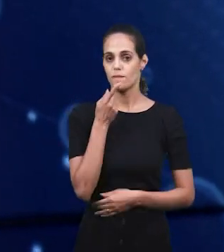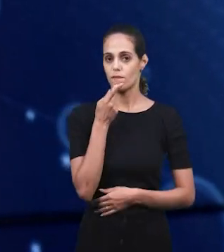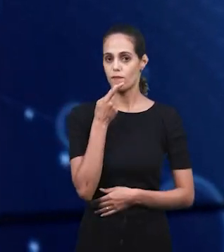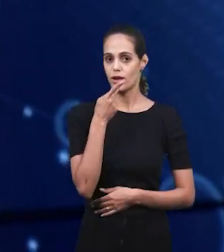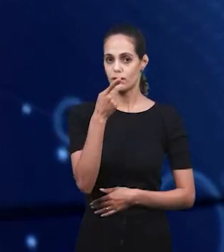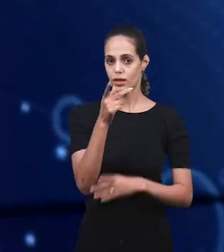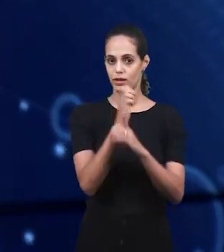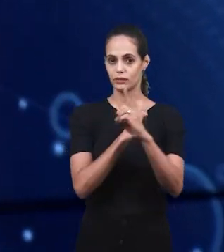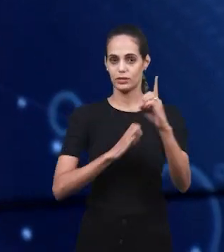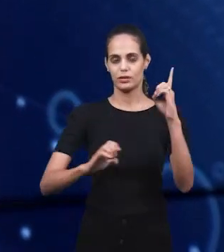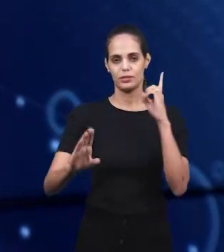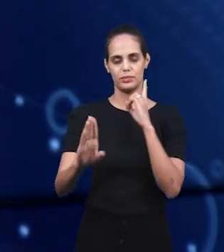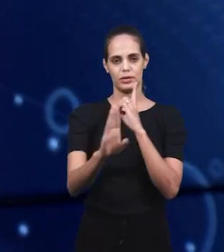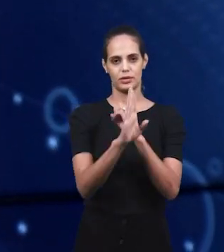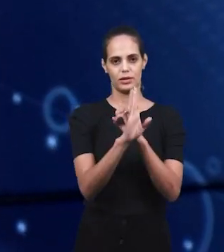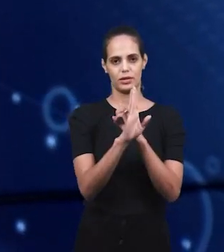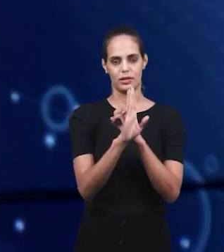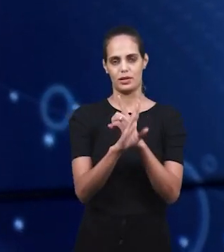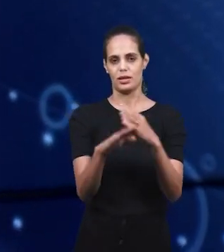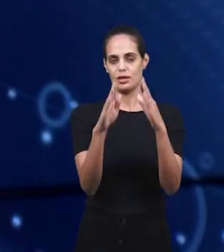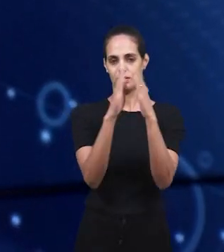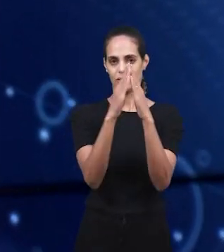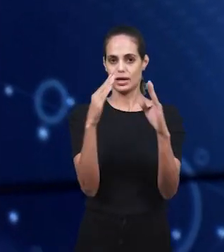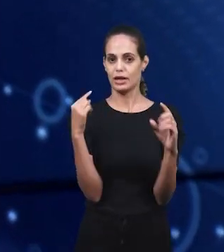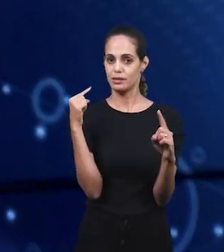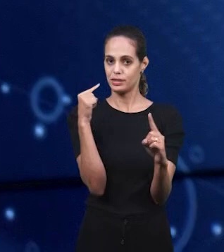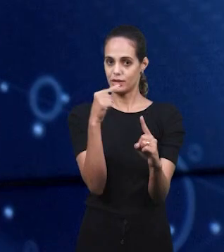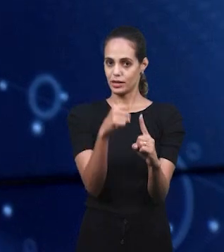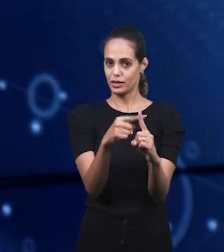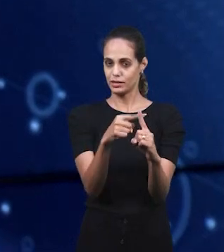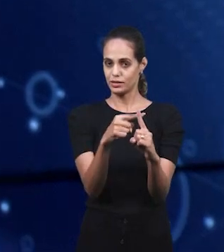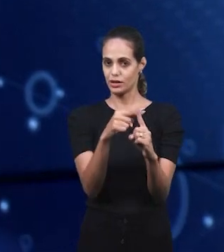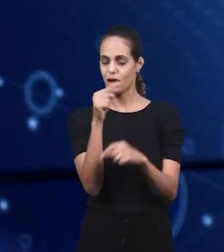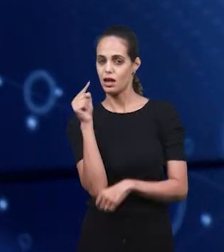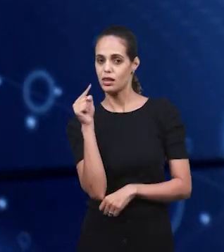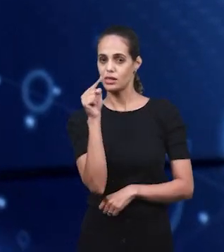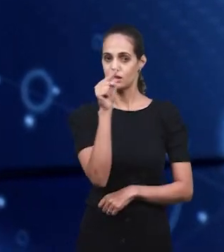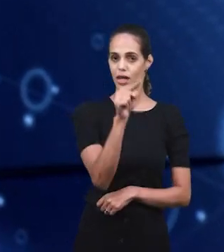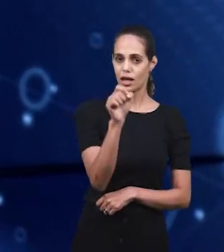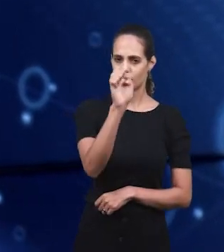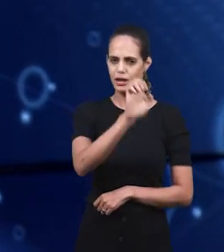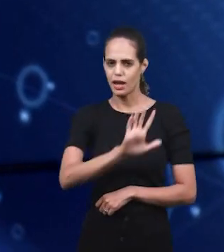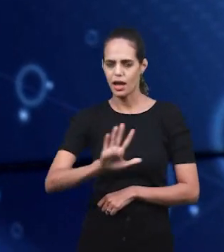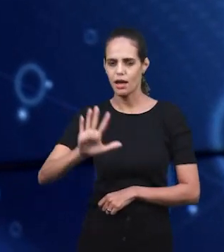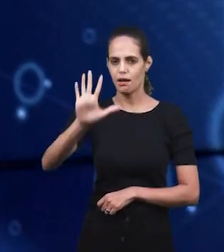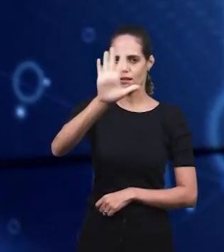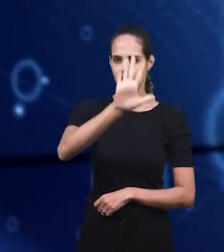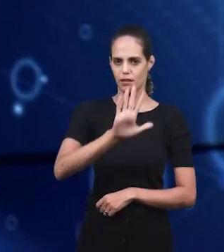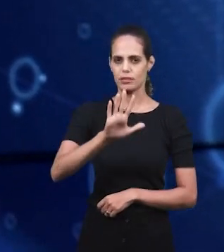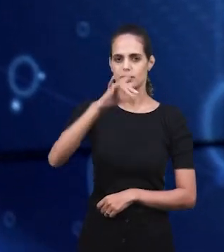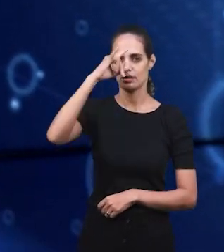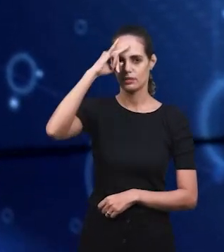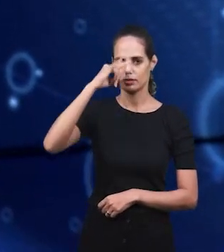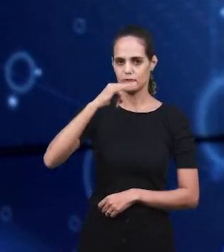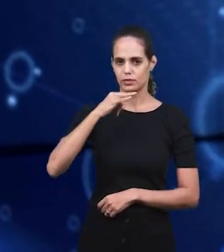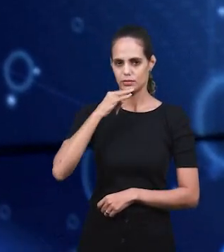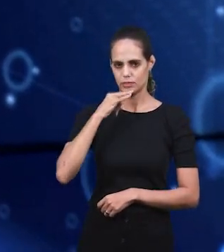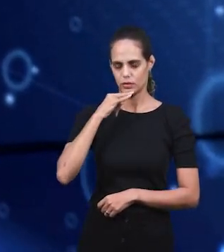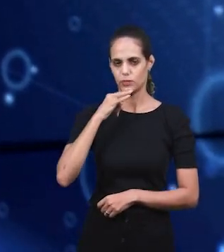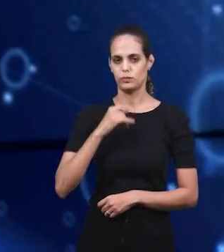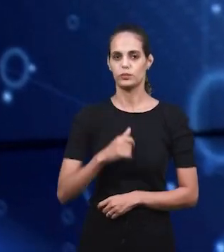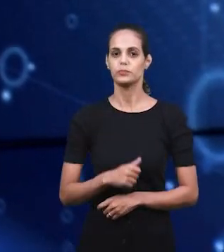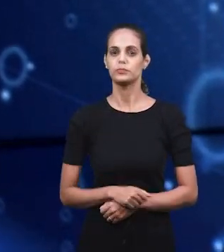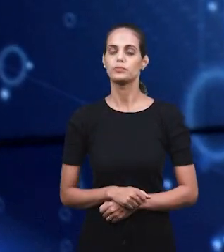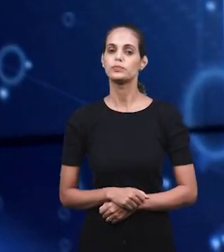отношении воскресной библейской школы из города Актау, который находится в Казахстане, чьим пастором является Андрей Етлук.